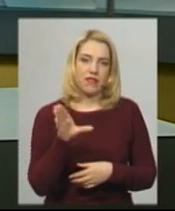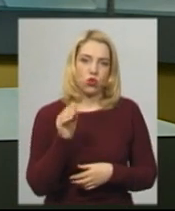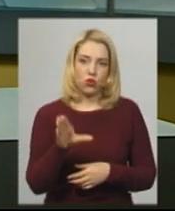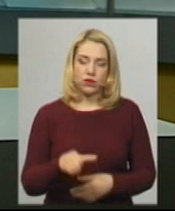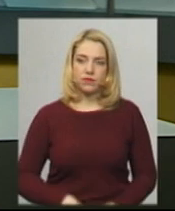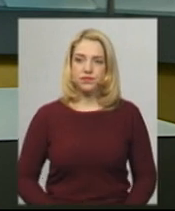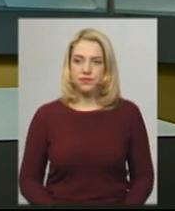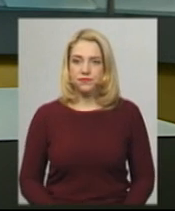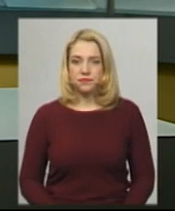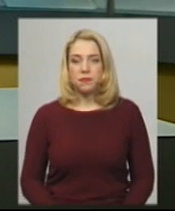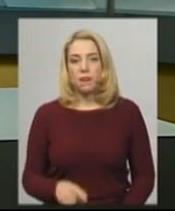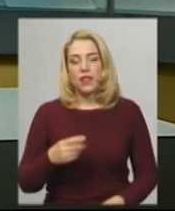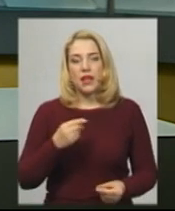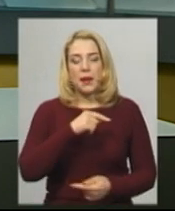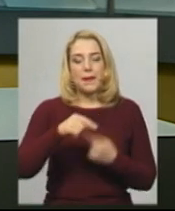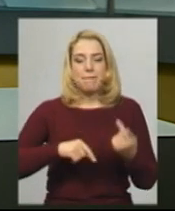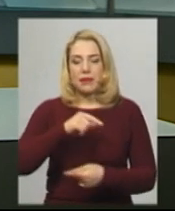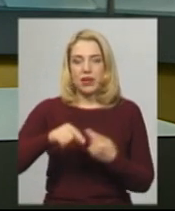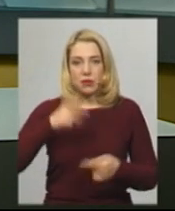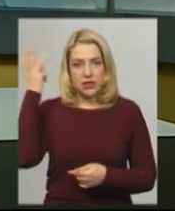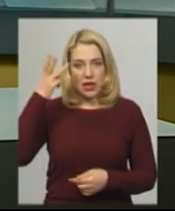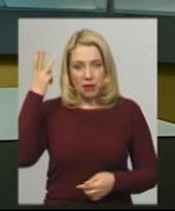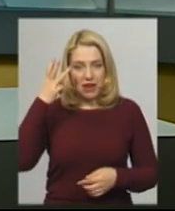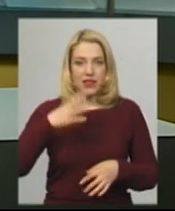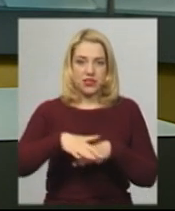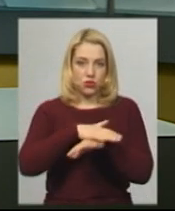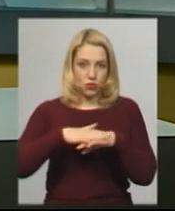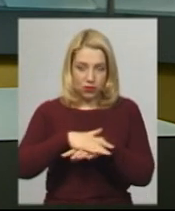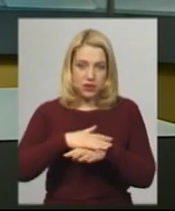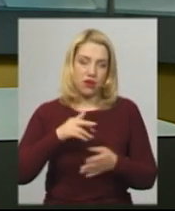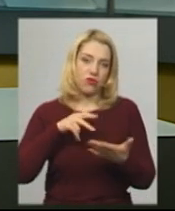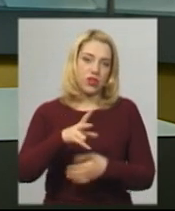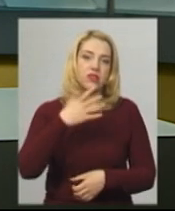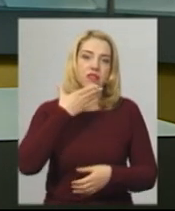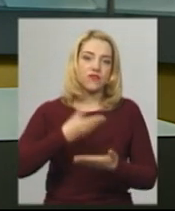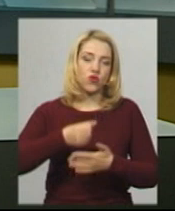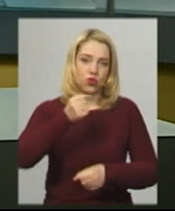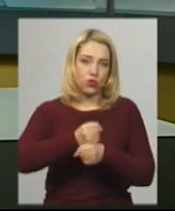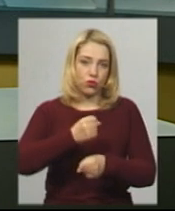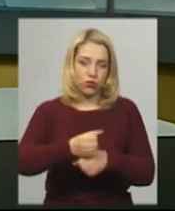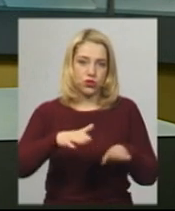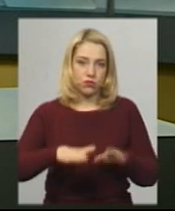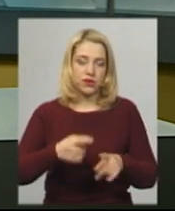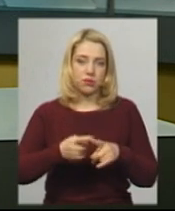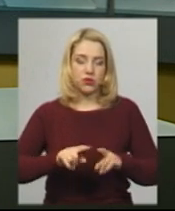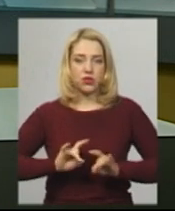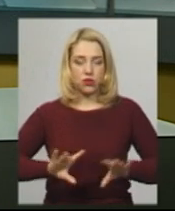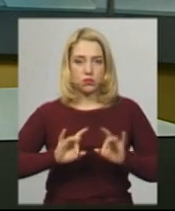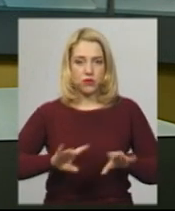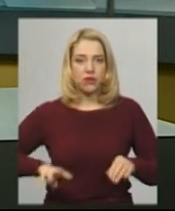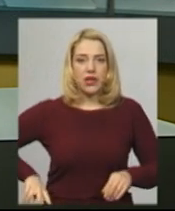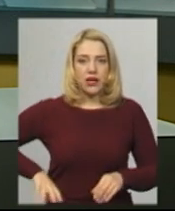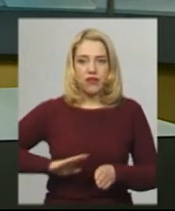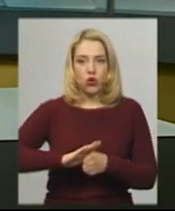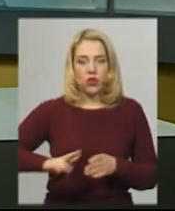Підприємці Хмельницького речового ринку вийшли сьогодні на свої робочі місця. Про це розповів виконавчий директор громадської організації